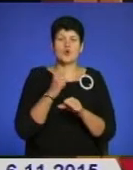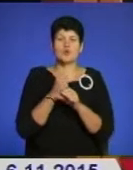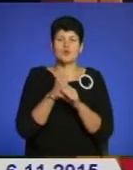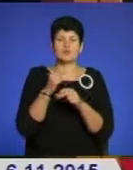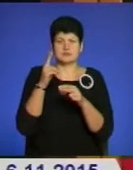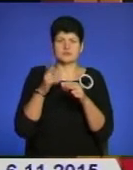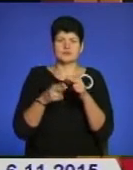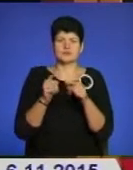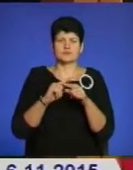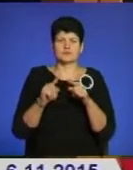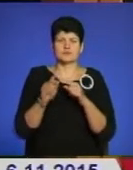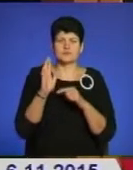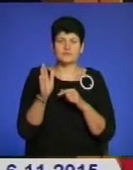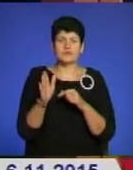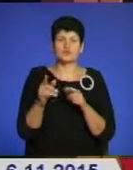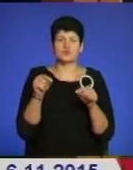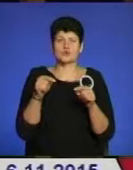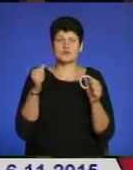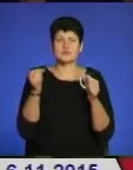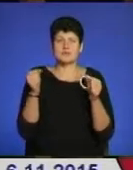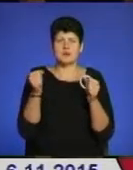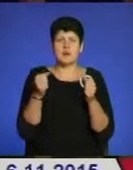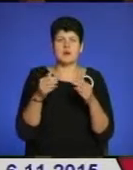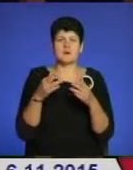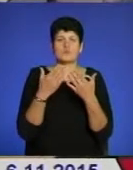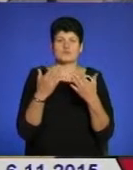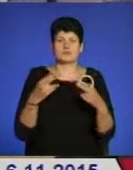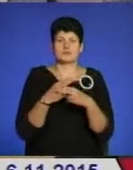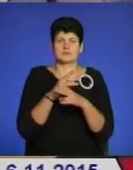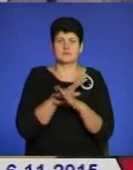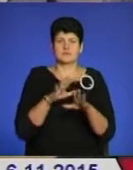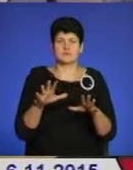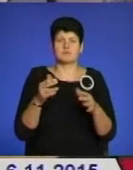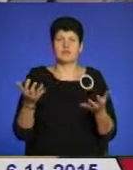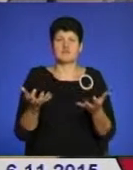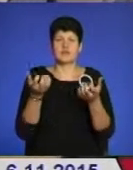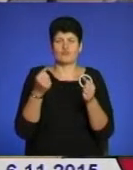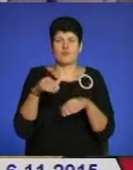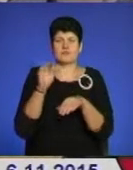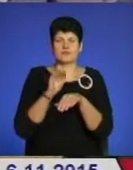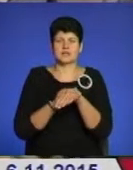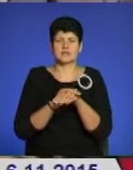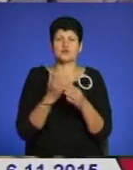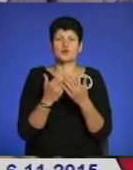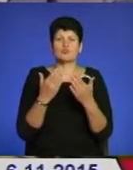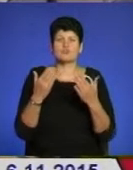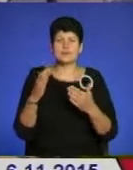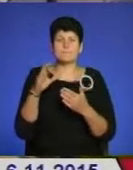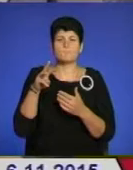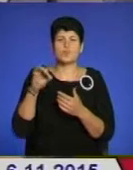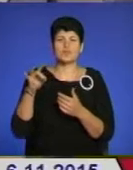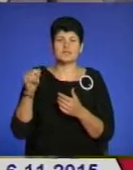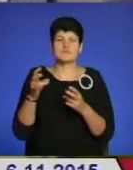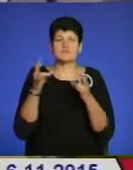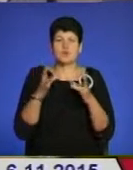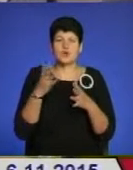завершальній стадії, тож цьогорічна зима музею вже не нашкодить. Ми врятували фактично музей Молотківської трагедії, тому що